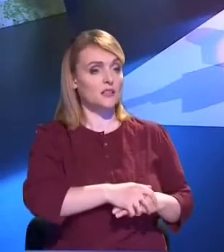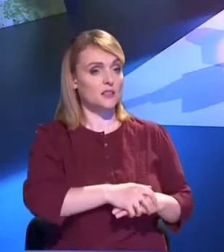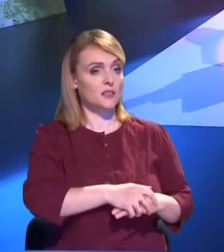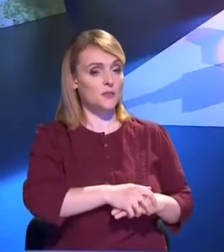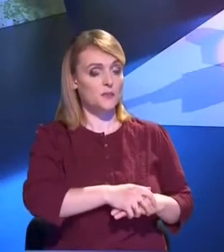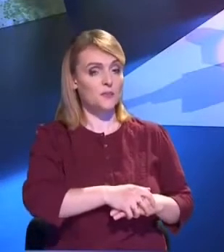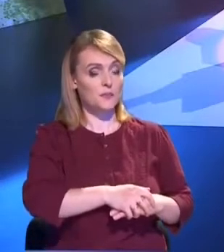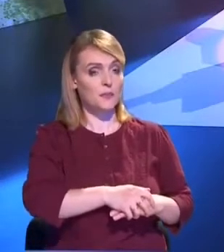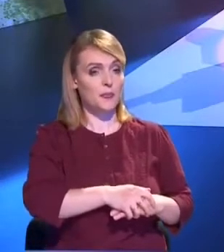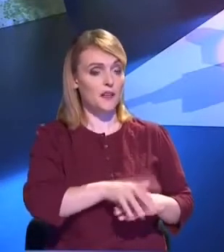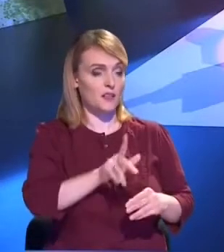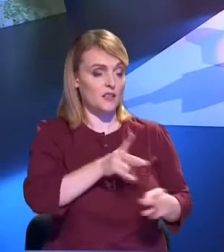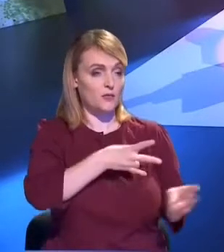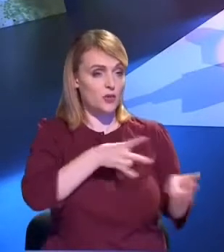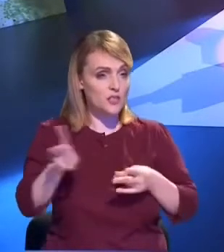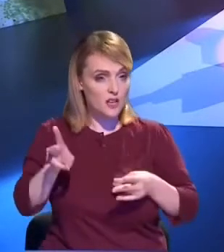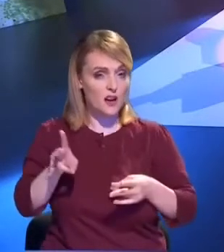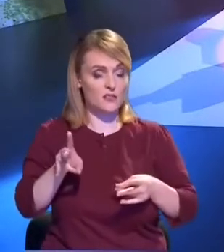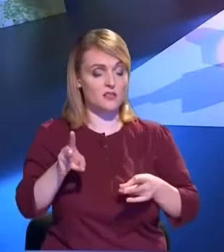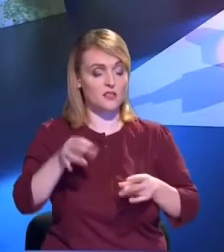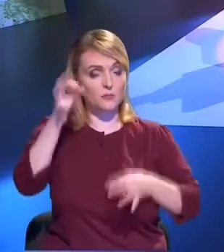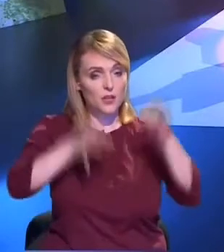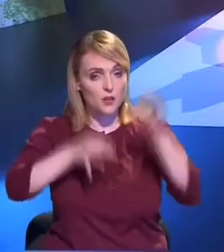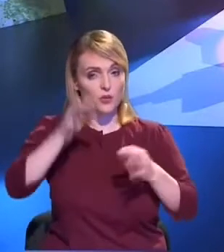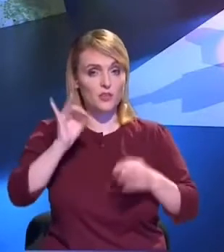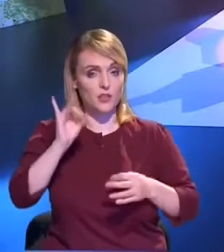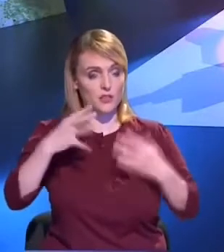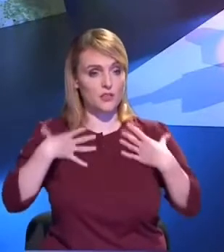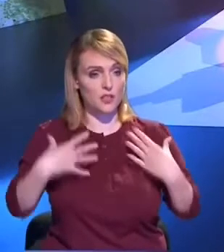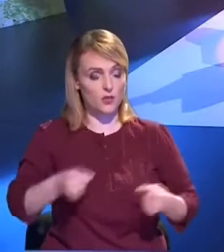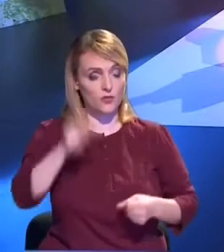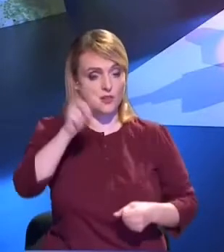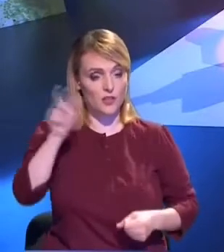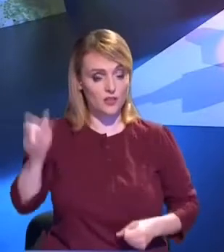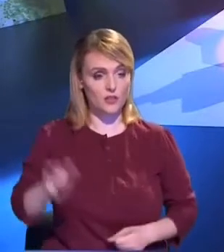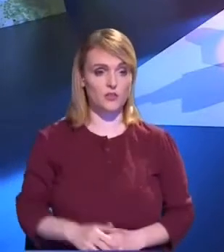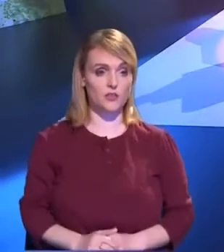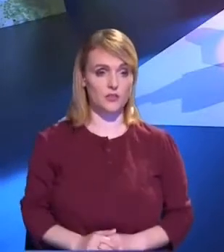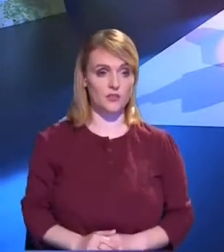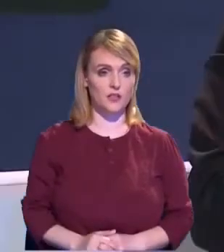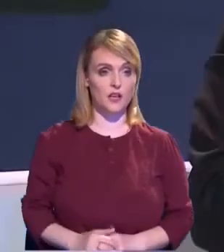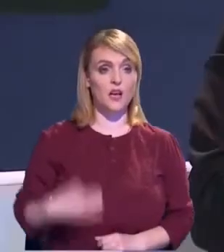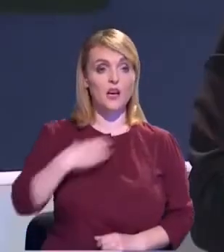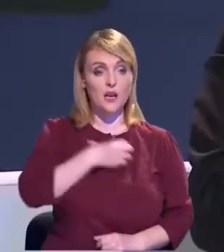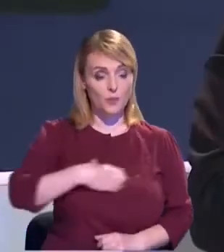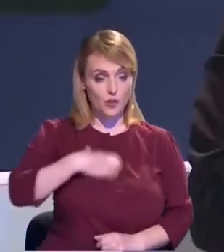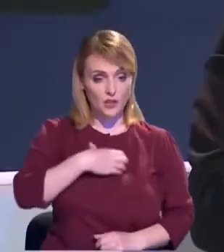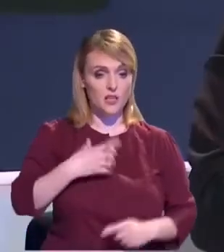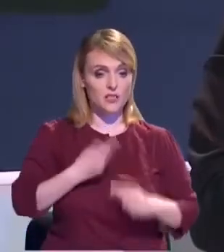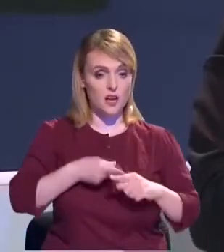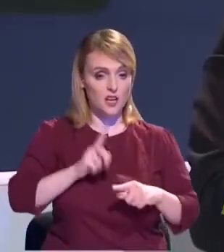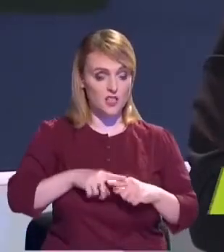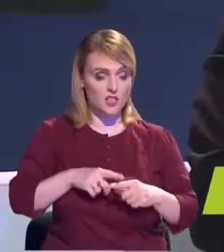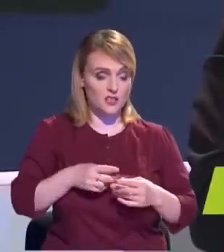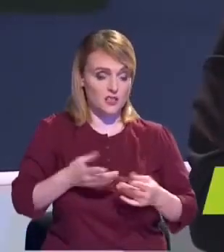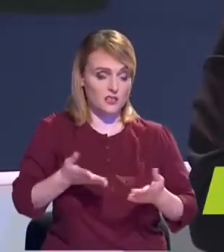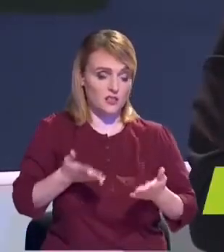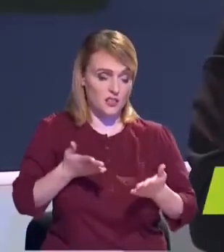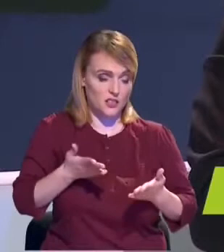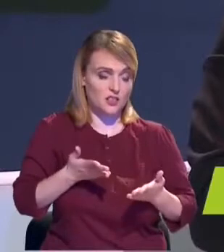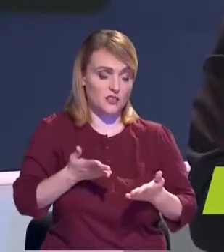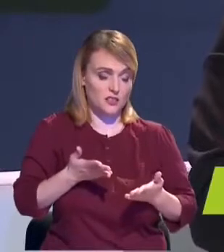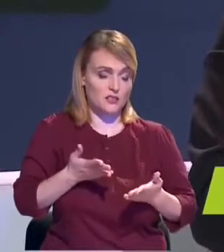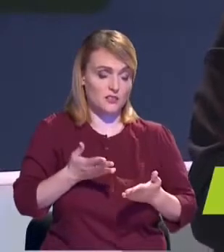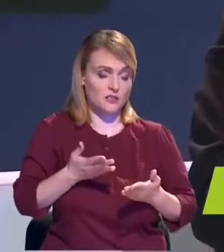Adică ecologia influențată este și deci sănătatea oamenilor. Eu cred că importanța acestui exercițiu nu trebuie pusă la îndoială, pentru